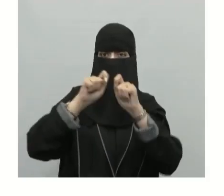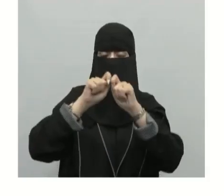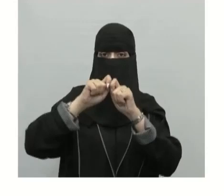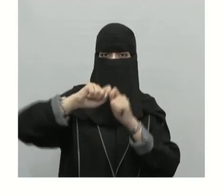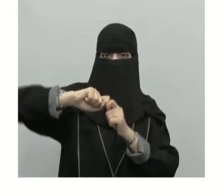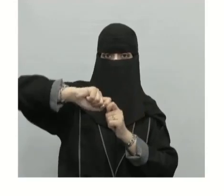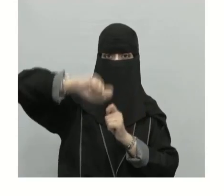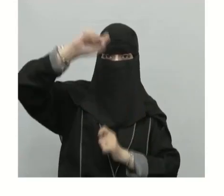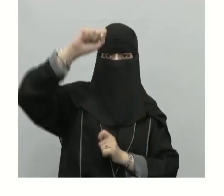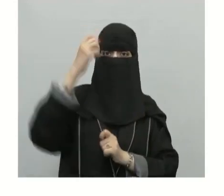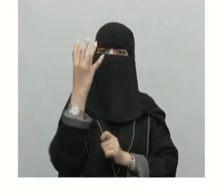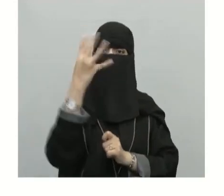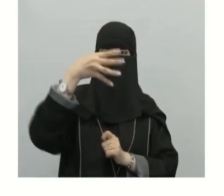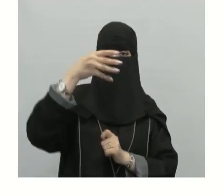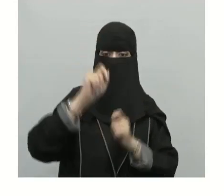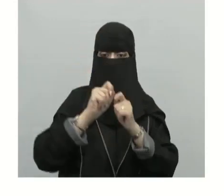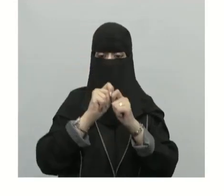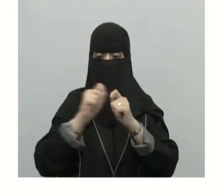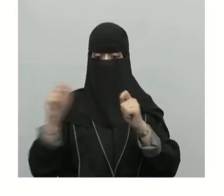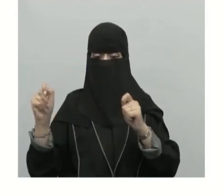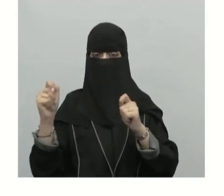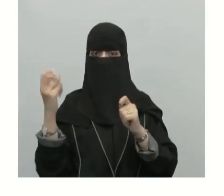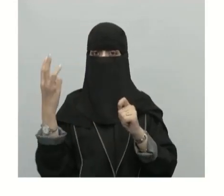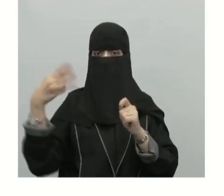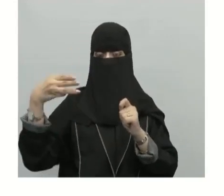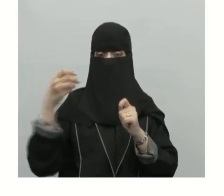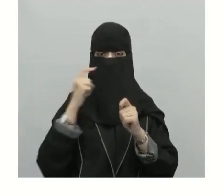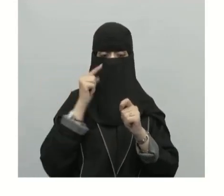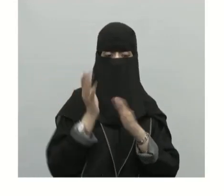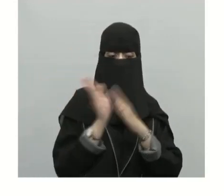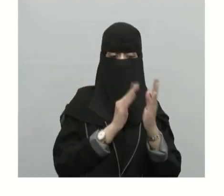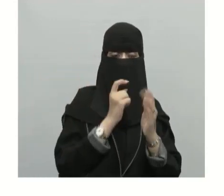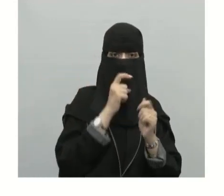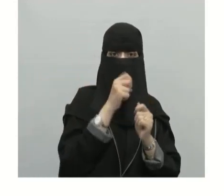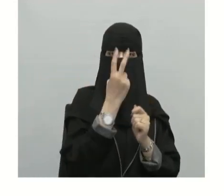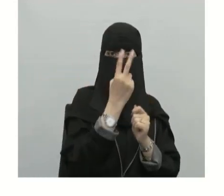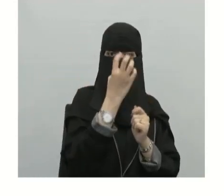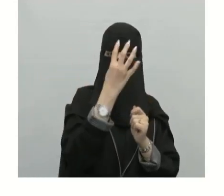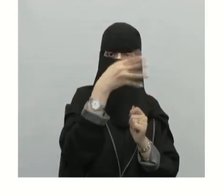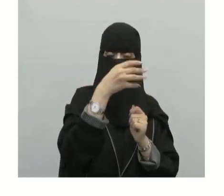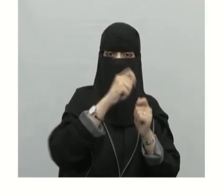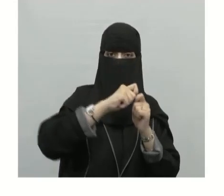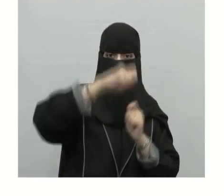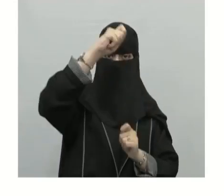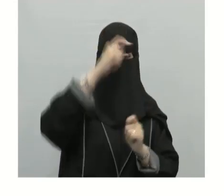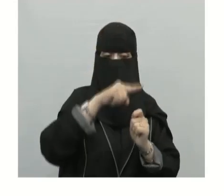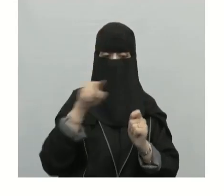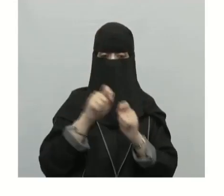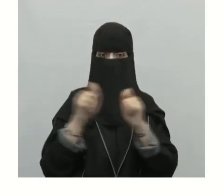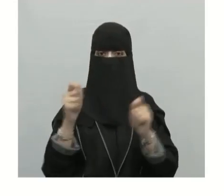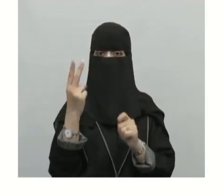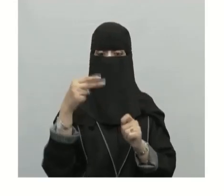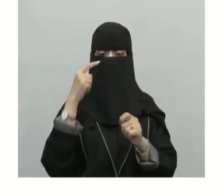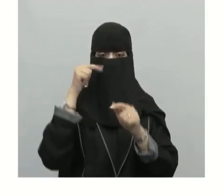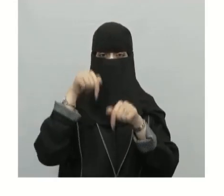-30 عرض 30 المدينة الأخرى خط طول 42 عرض 20 إذن أبناء وابناء